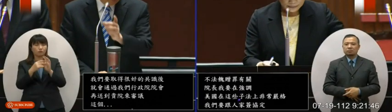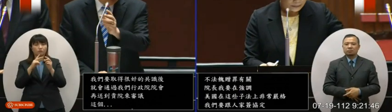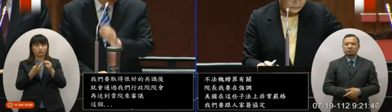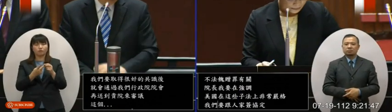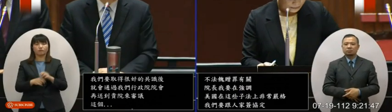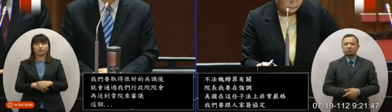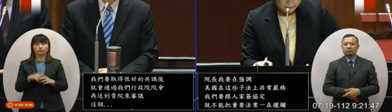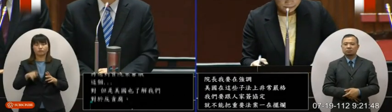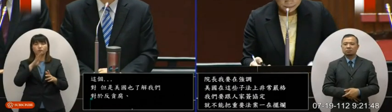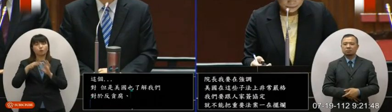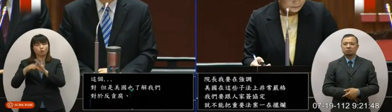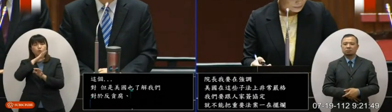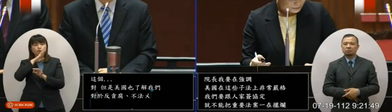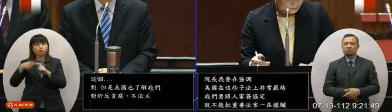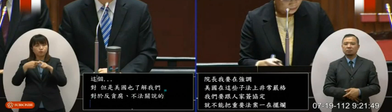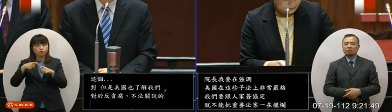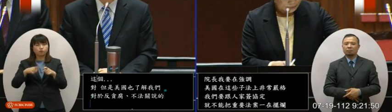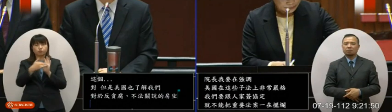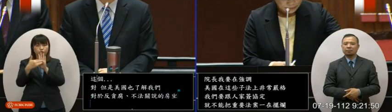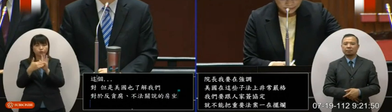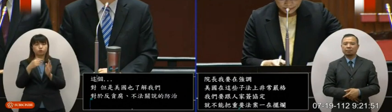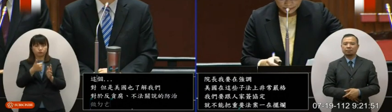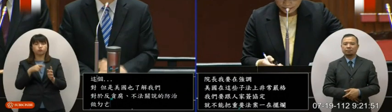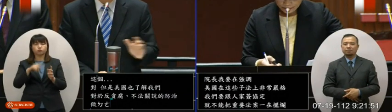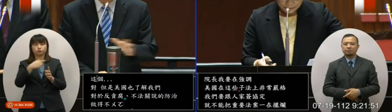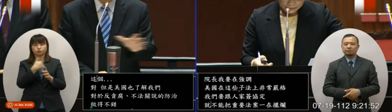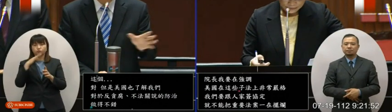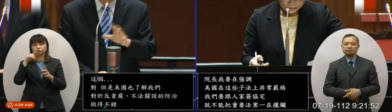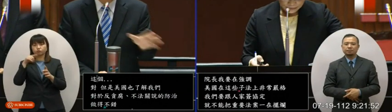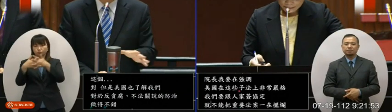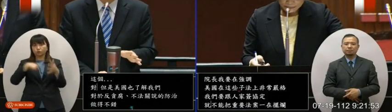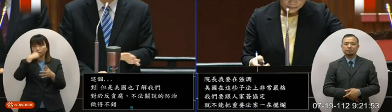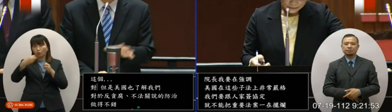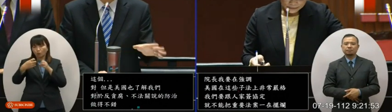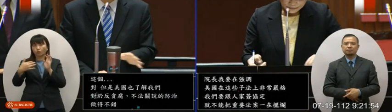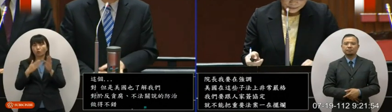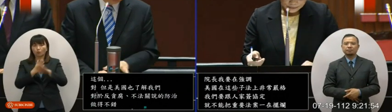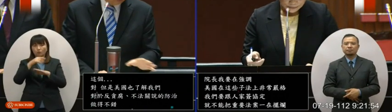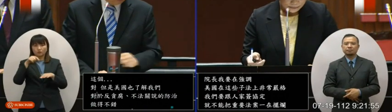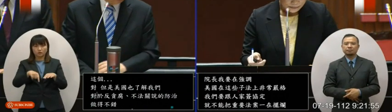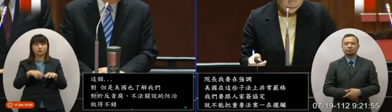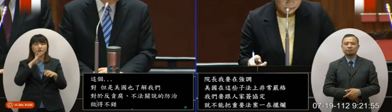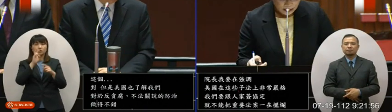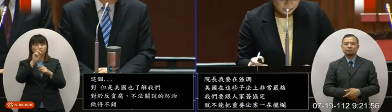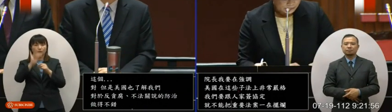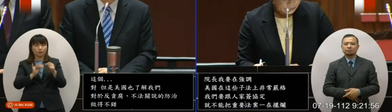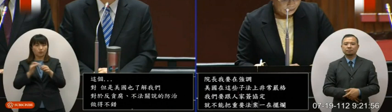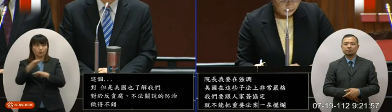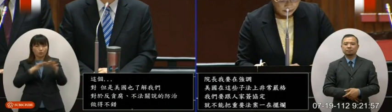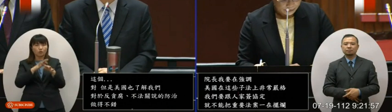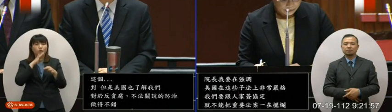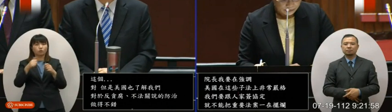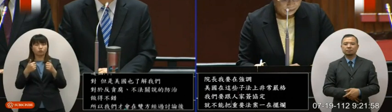不法官收的房子的部分做得不错所以我们才会在双方经过讨论以后就通过了21世纪的